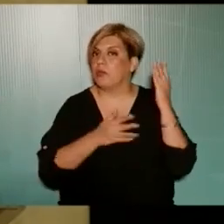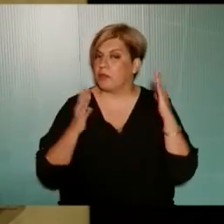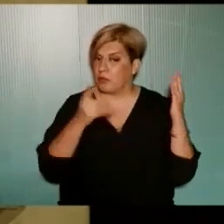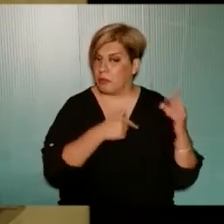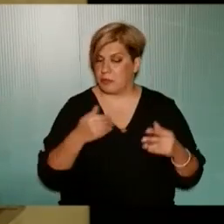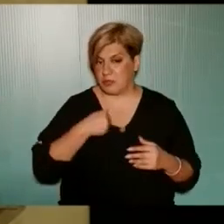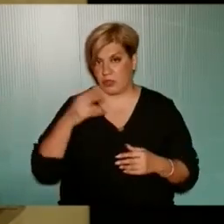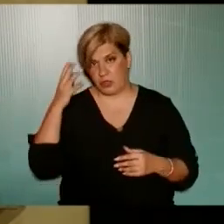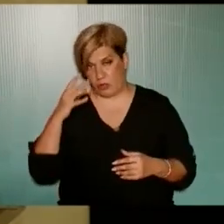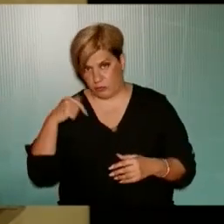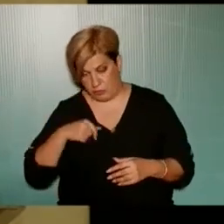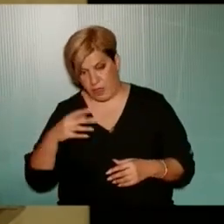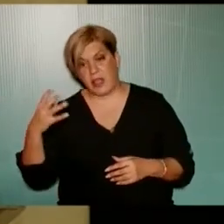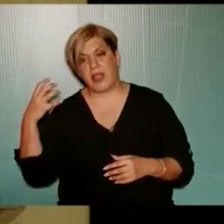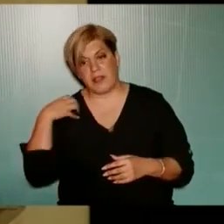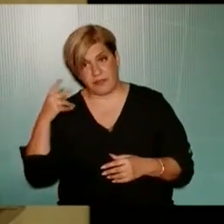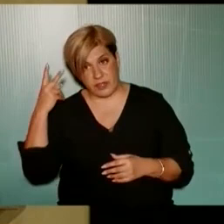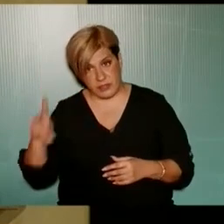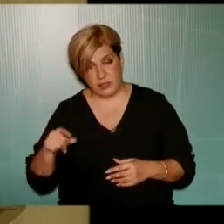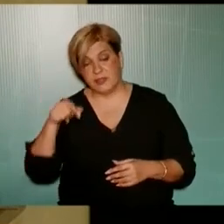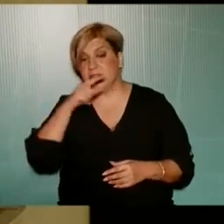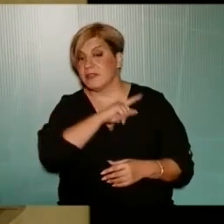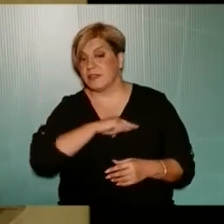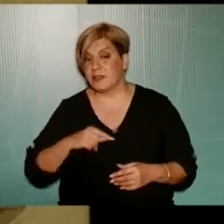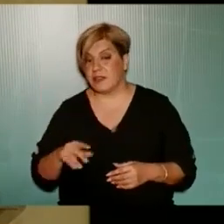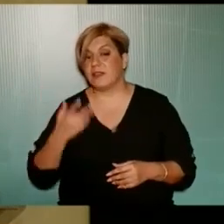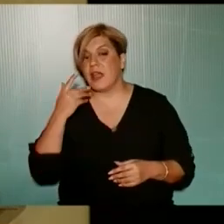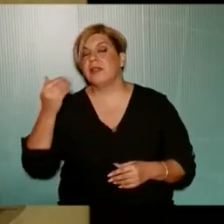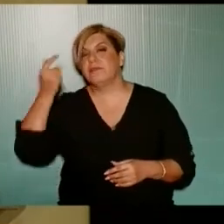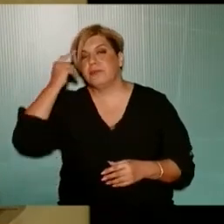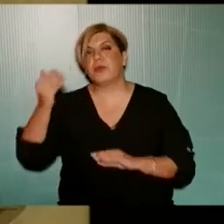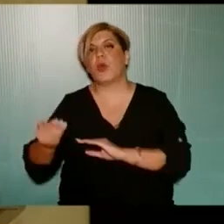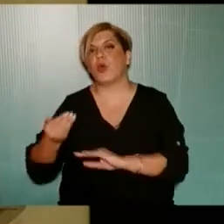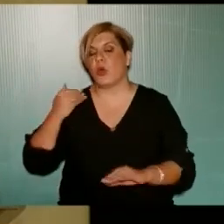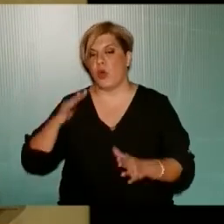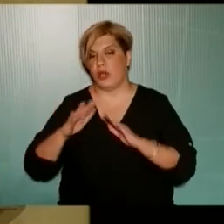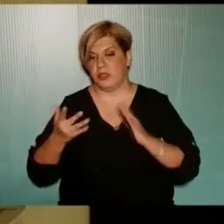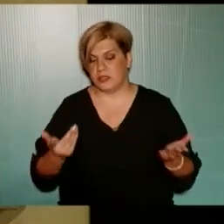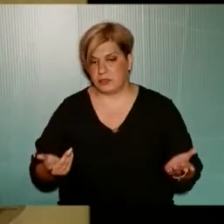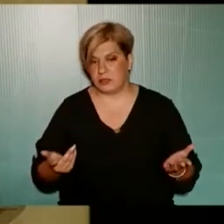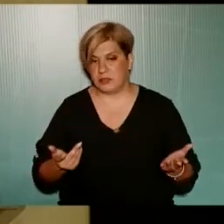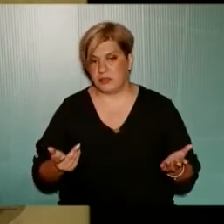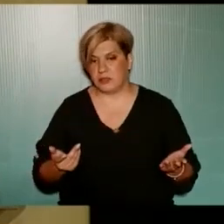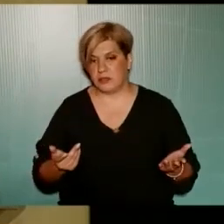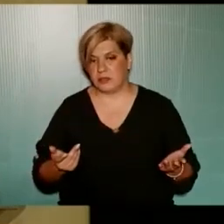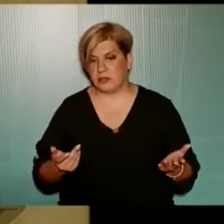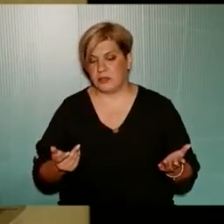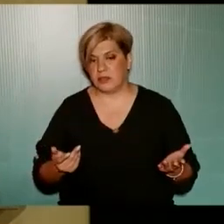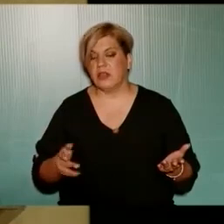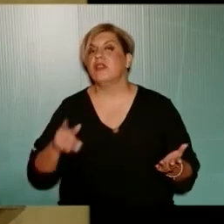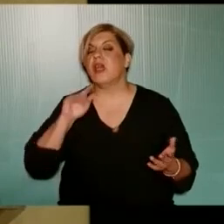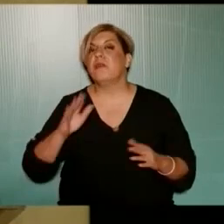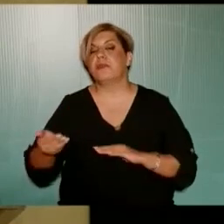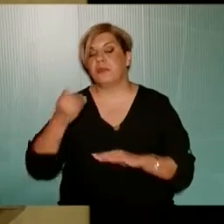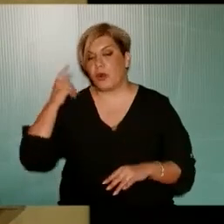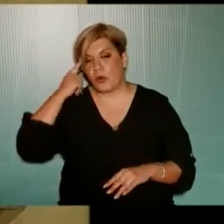Εμείς θεωρούμε ότι η ευθύνη αυτής της σημερινής διοίκησης είναι το ότι δεν προνόησε και δεν είναι το μόνο ζήτημα που δεν προνόησε. Είναι το